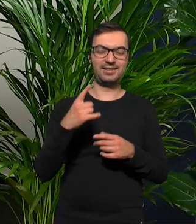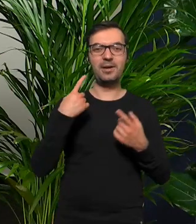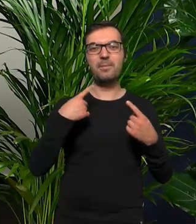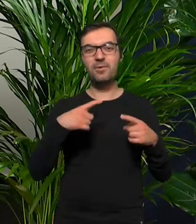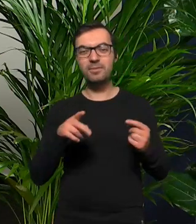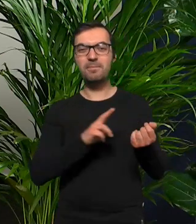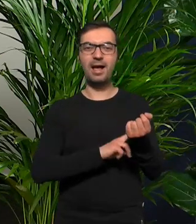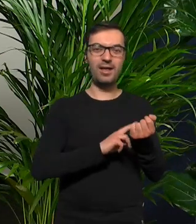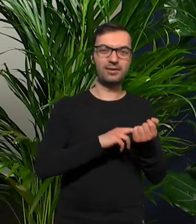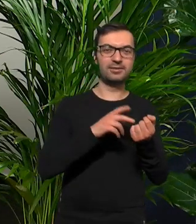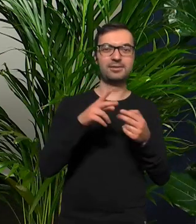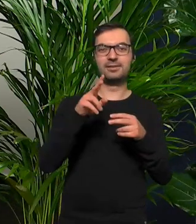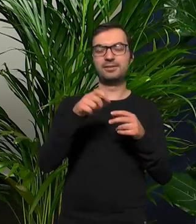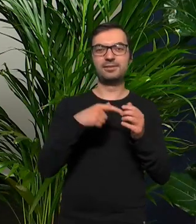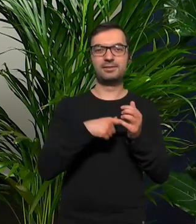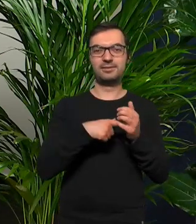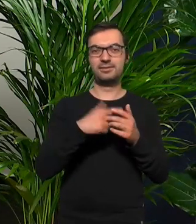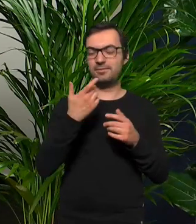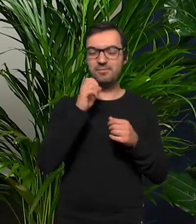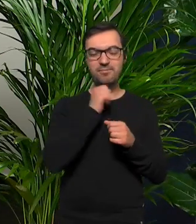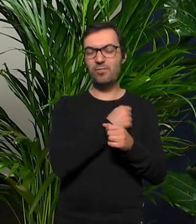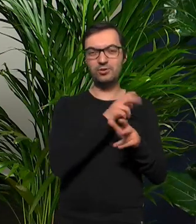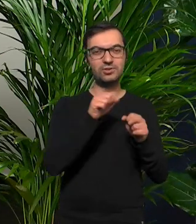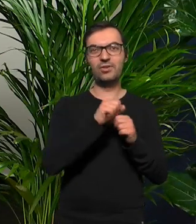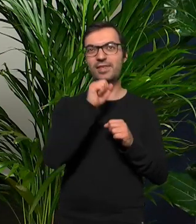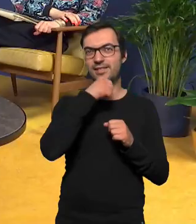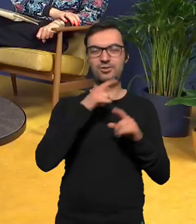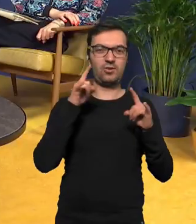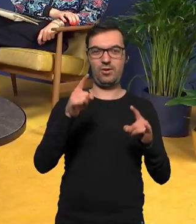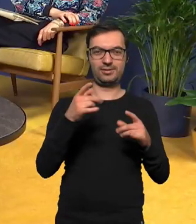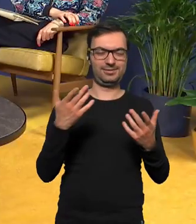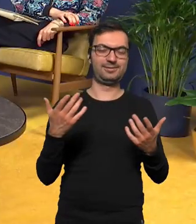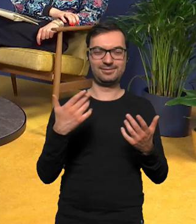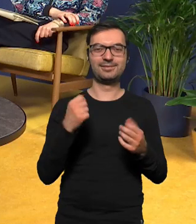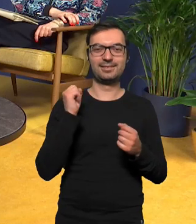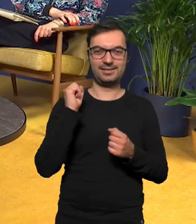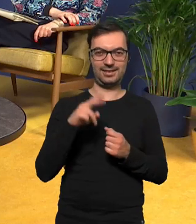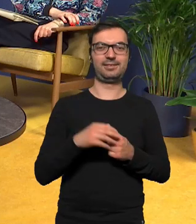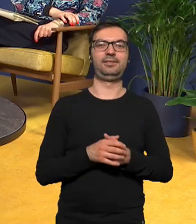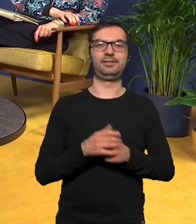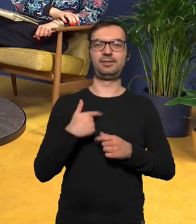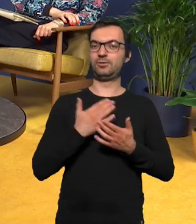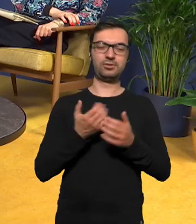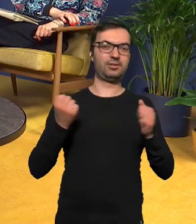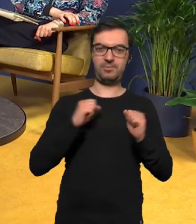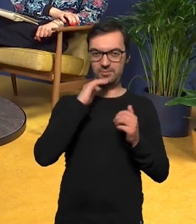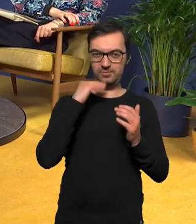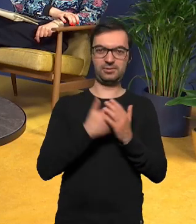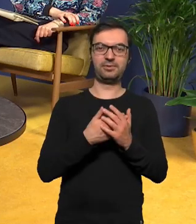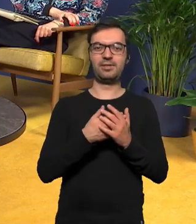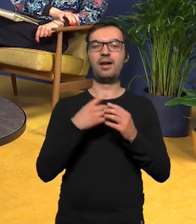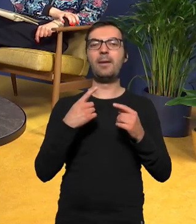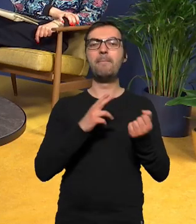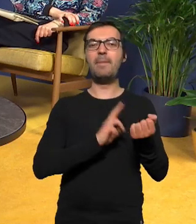melodie zapożyczone od najstarszych Beatlesów czy tam innych i tak nie boję się już tego powiedzieć że